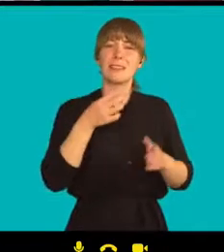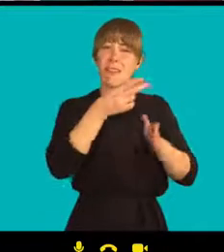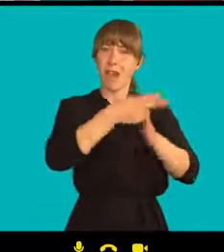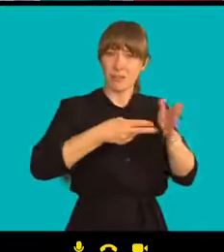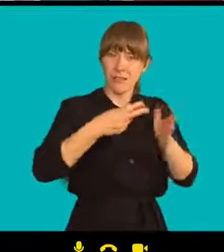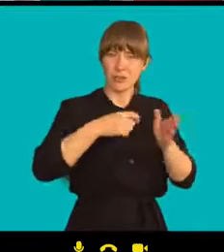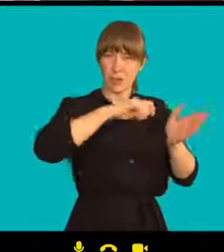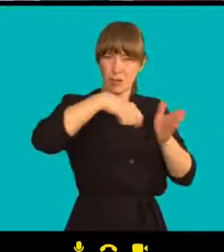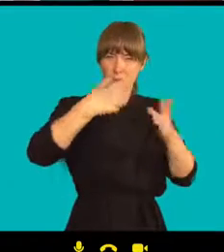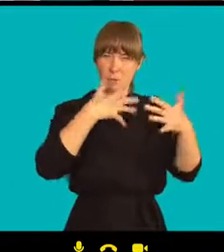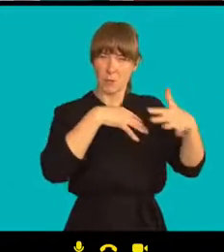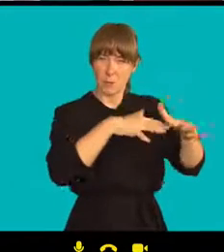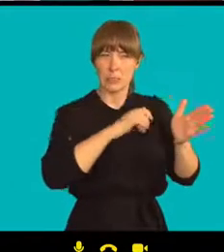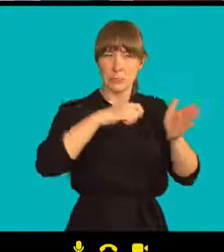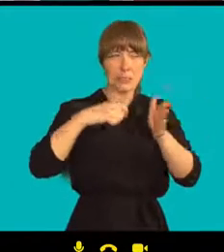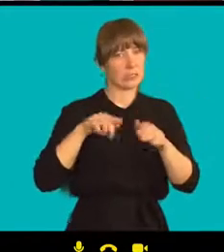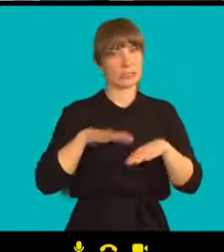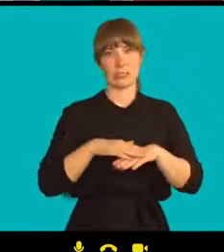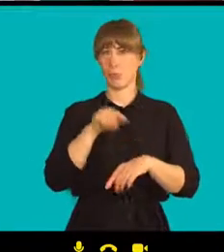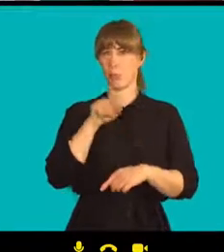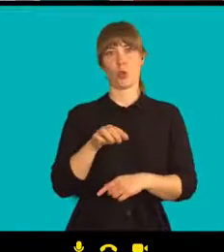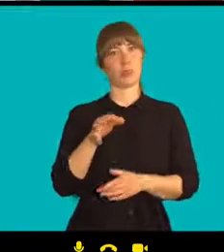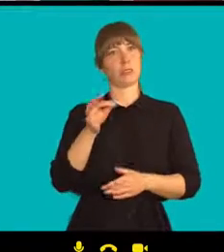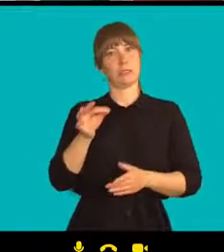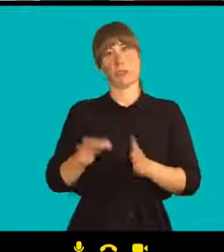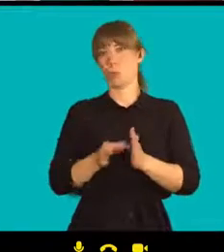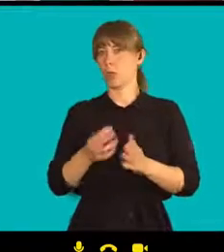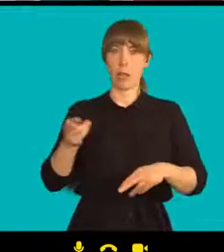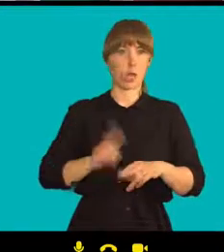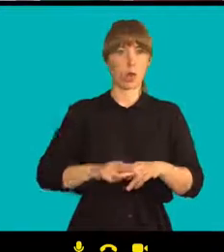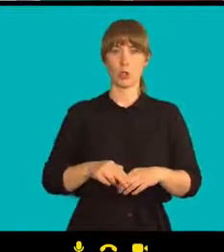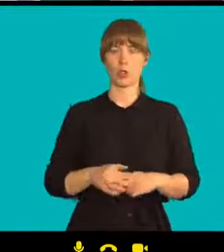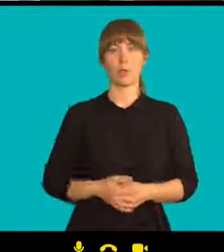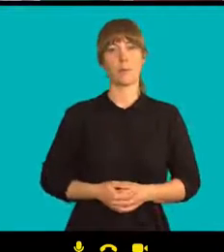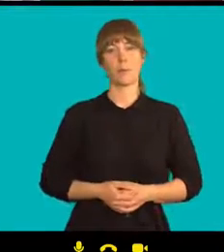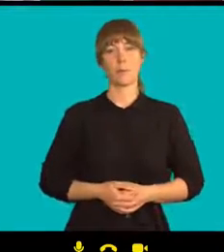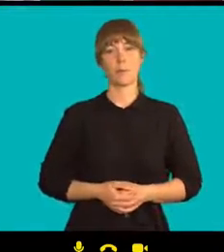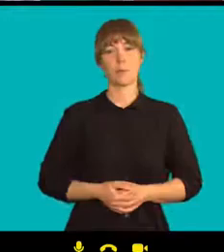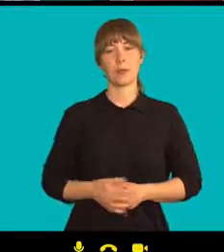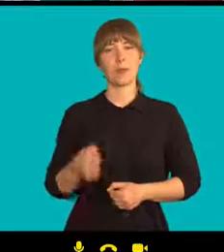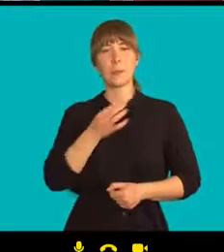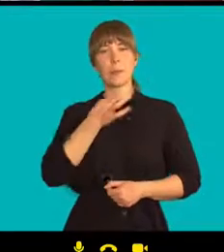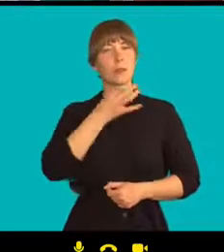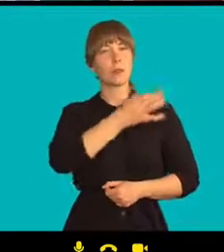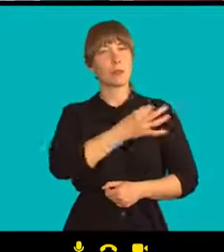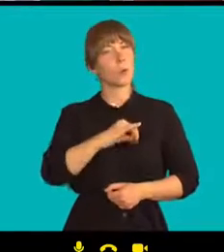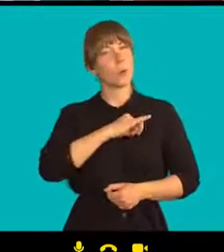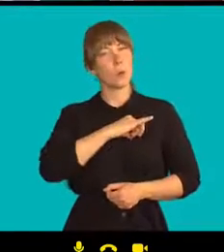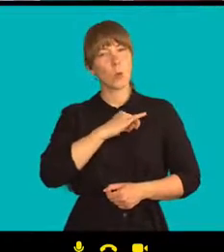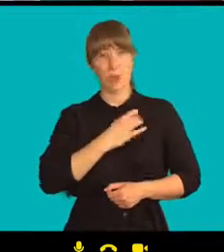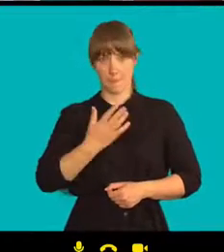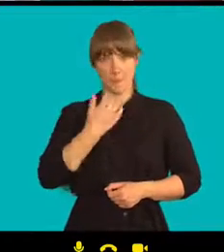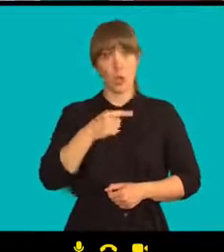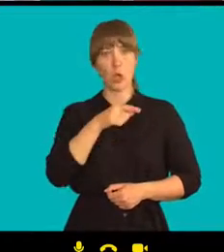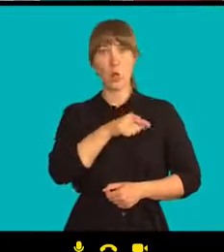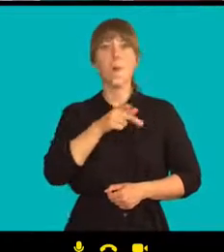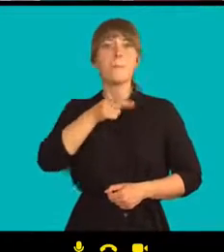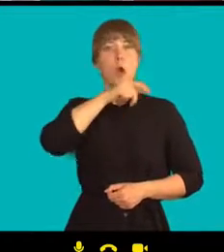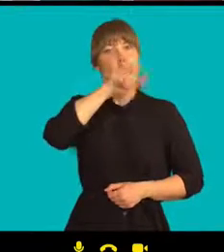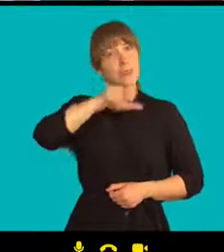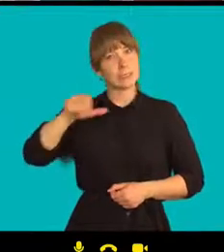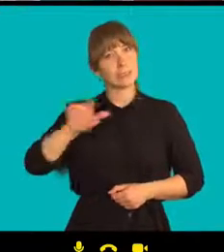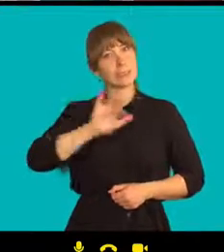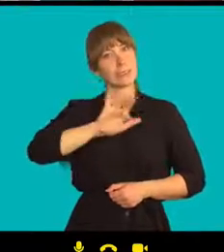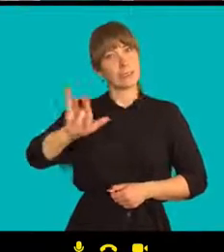Tohle bylo asi ještě obtížnější. Jak se pořádkové síly vůči demonstrantům chovaly? Byla to pouze brutalita, anebo i